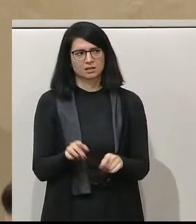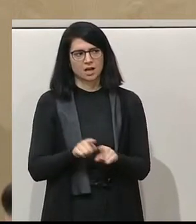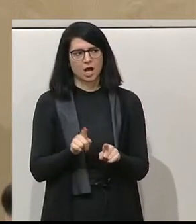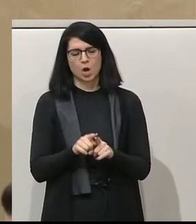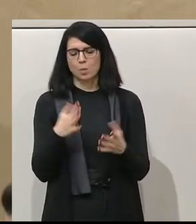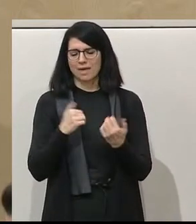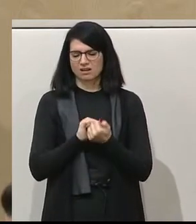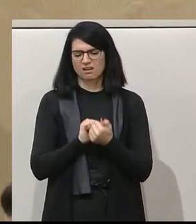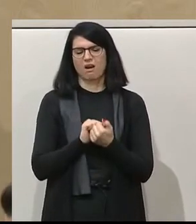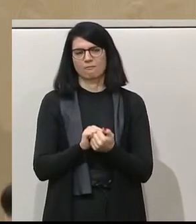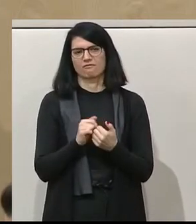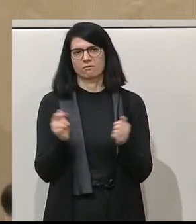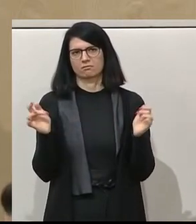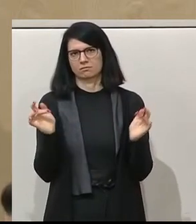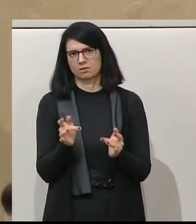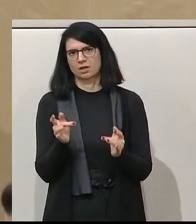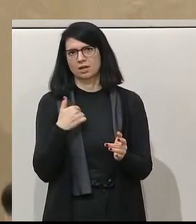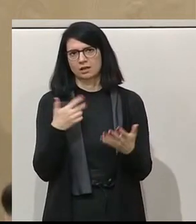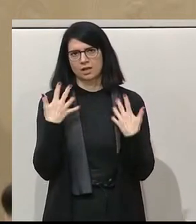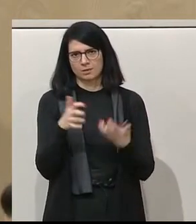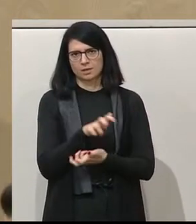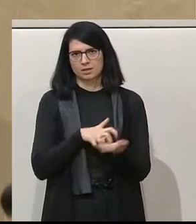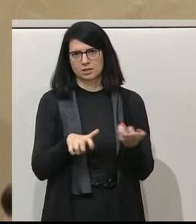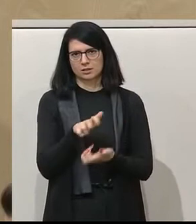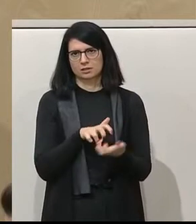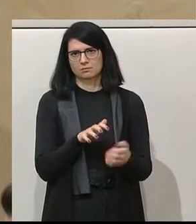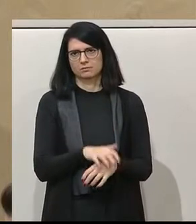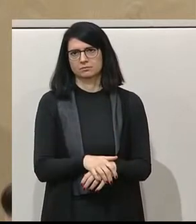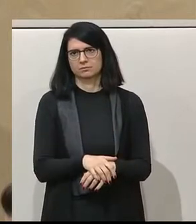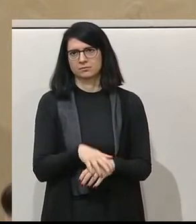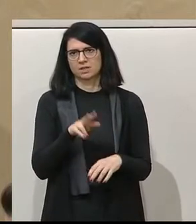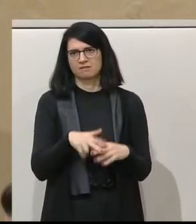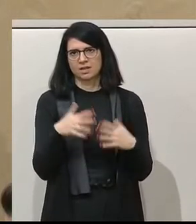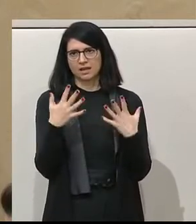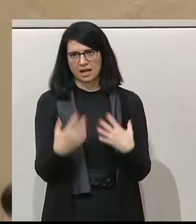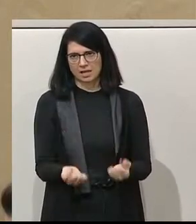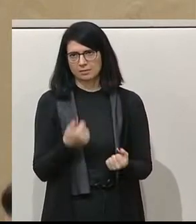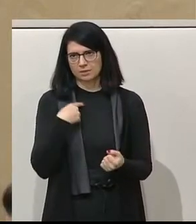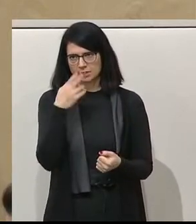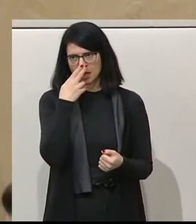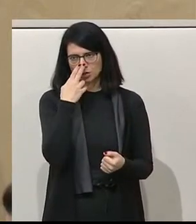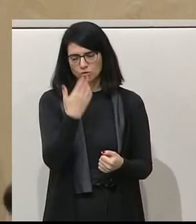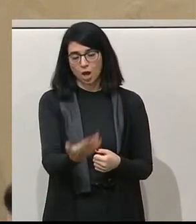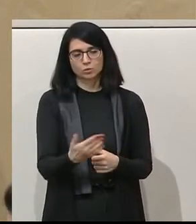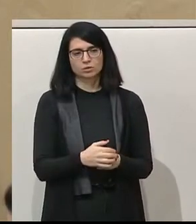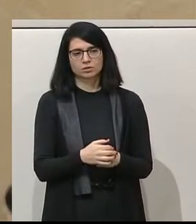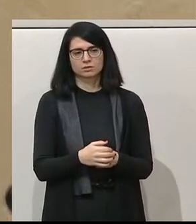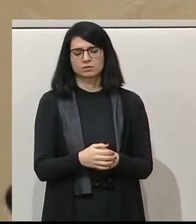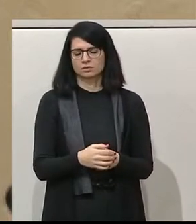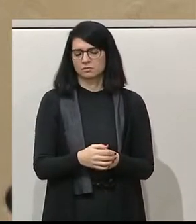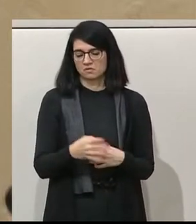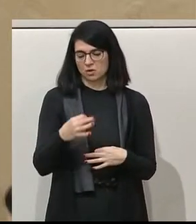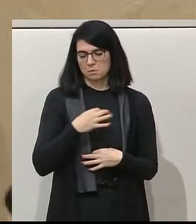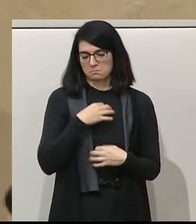mehr Kampf gegen die Klimakrise. Und wenn man jetzt das Ergebnis der Verhandlungen ansieht, drängt sich